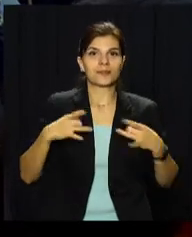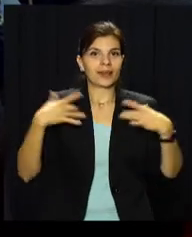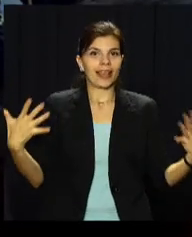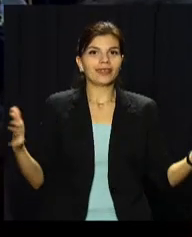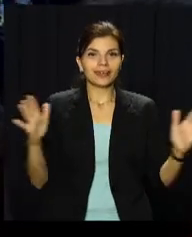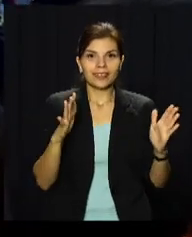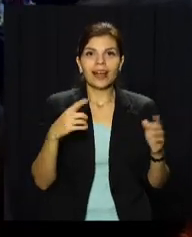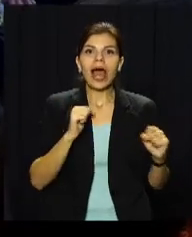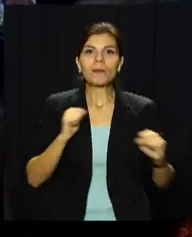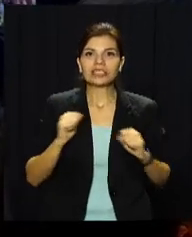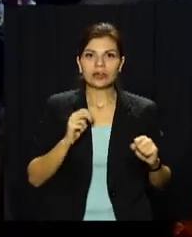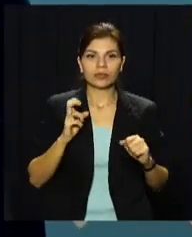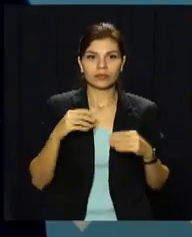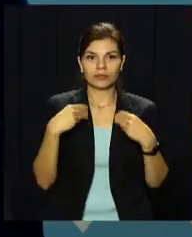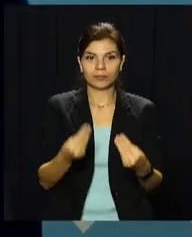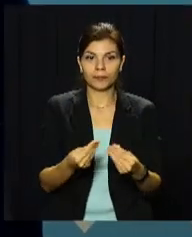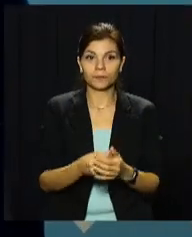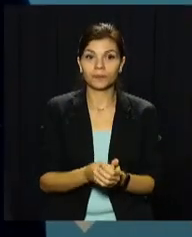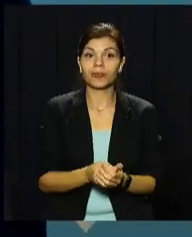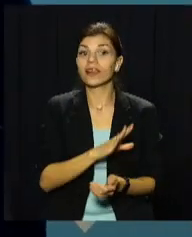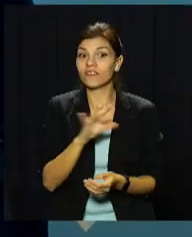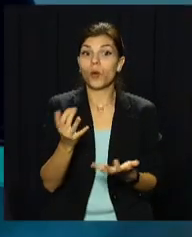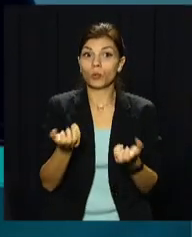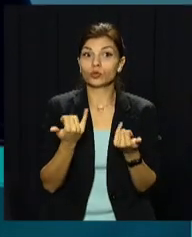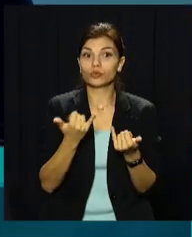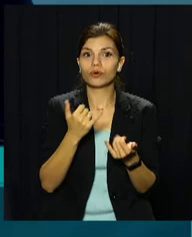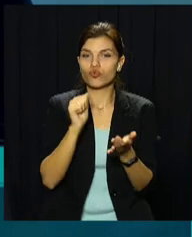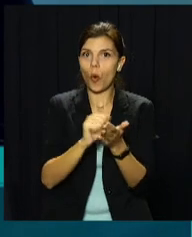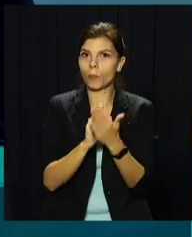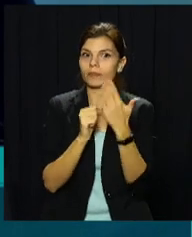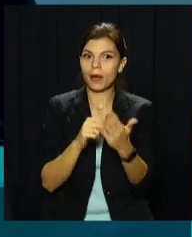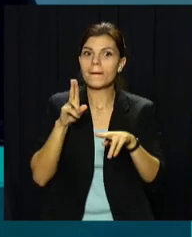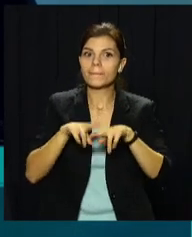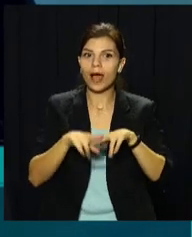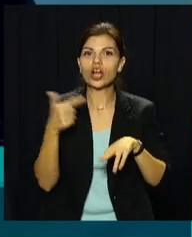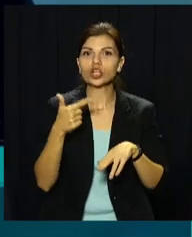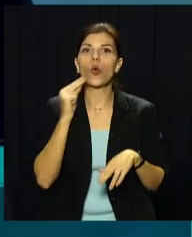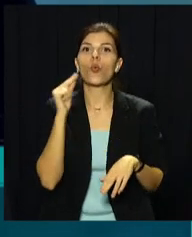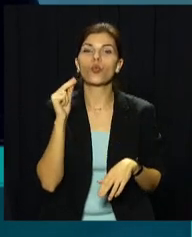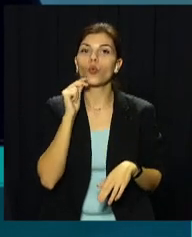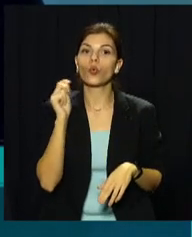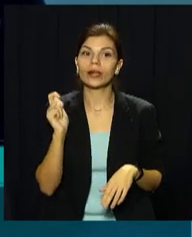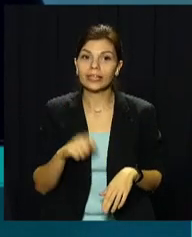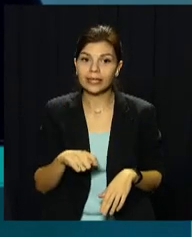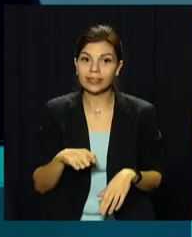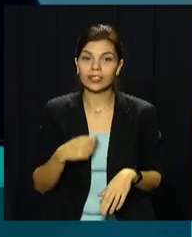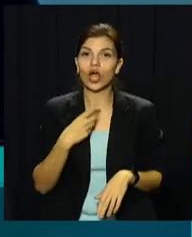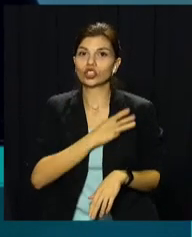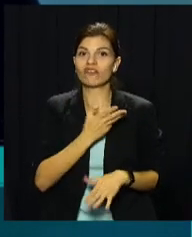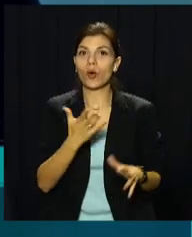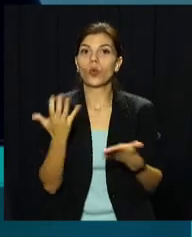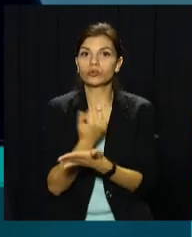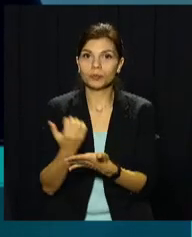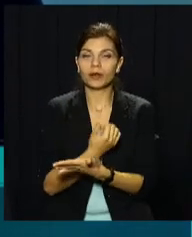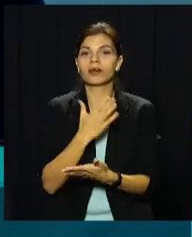Центрі надання адміністративних послуг. Ви сьогодні отримуєте основний документ в вашій житті – паспорт громадянина України. Я желаю вам успіху, я